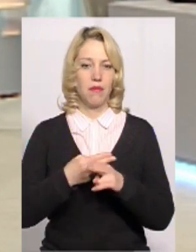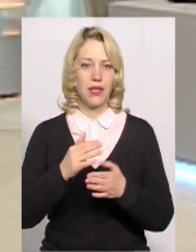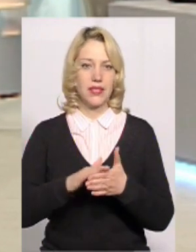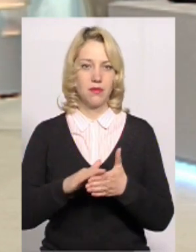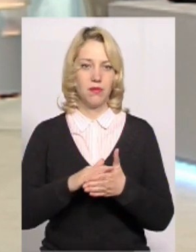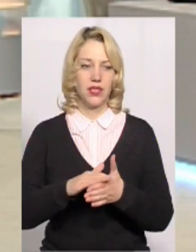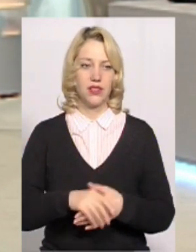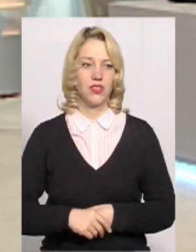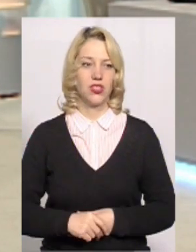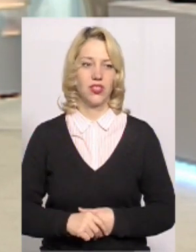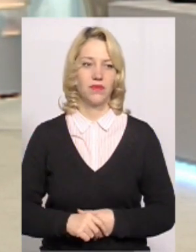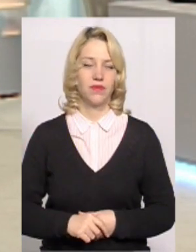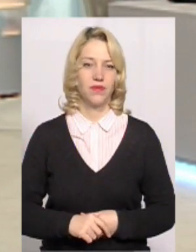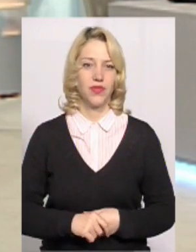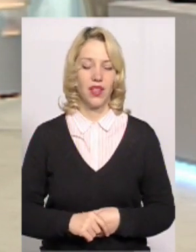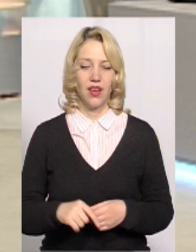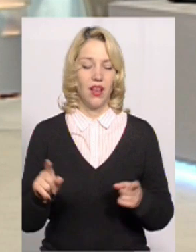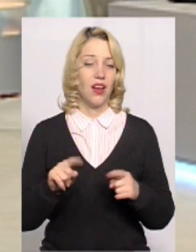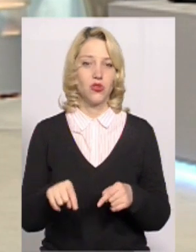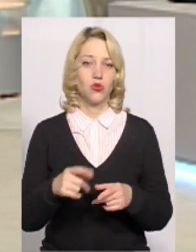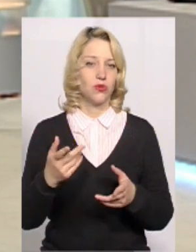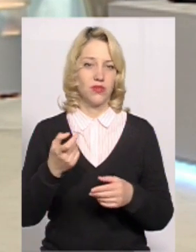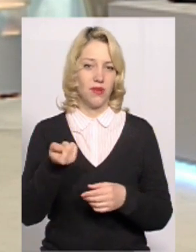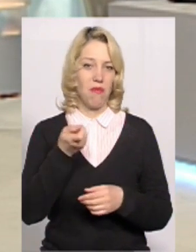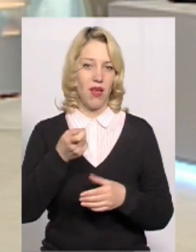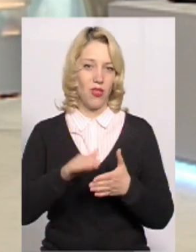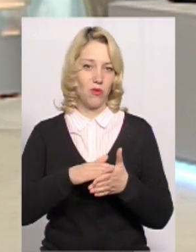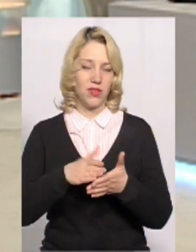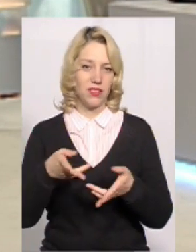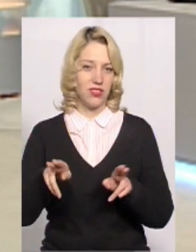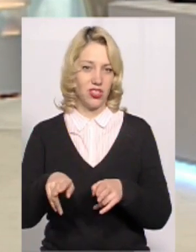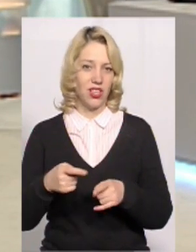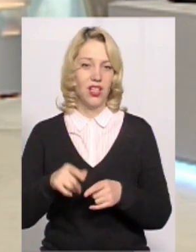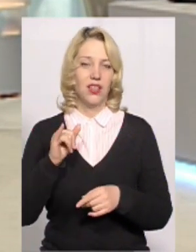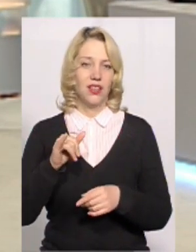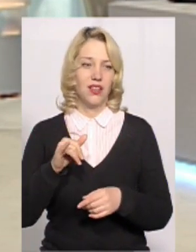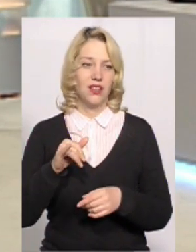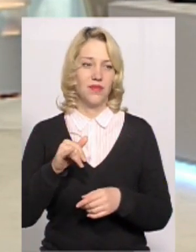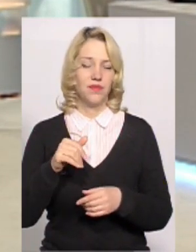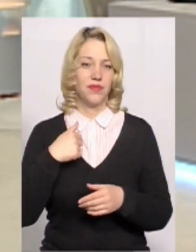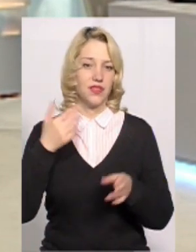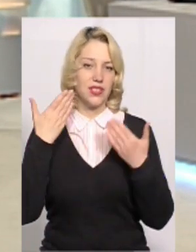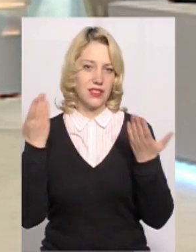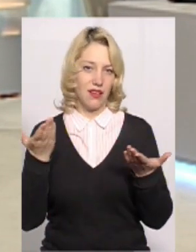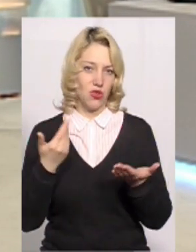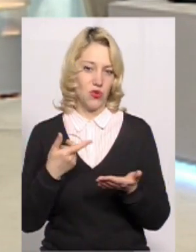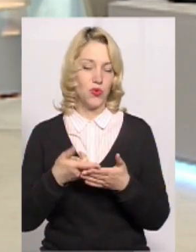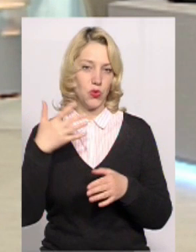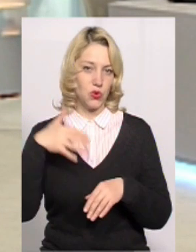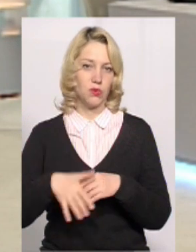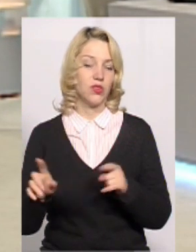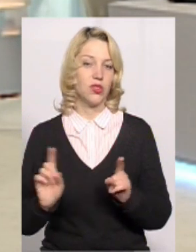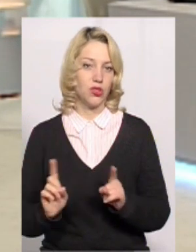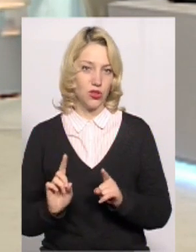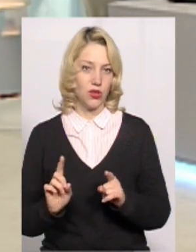А що ж тут багато прізвищів не назвеш? Ну, я не знаю. Ви розумієте, що,